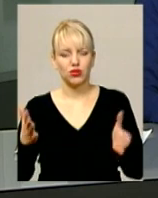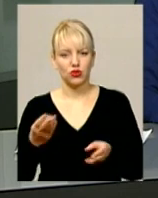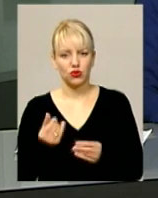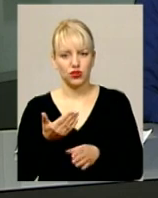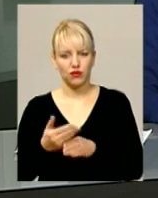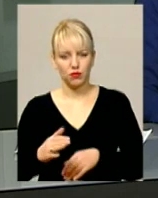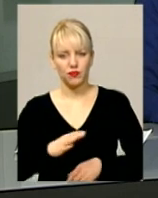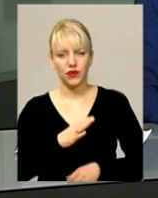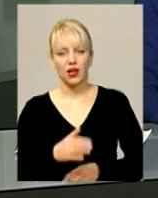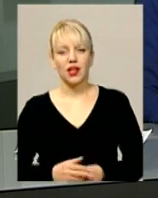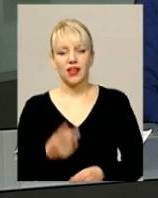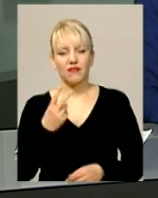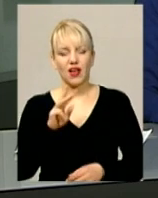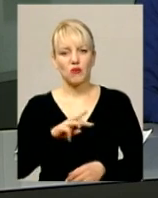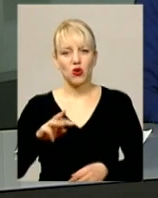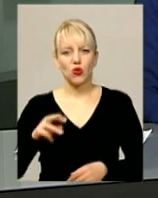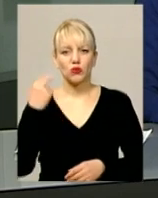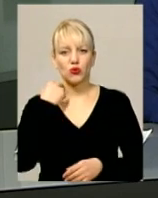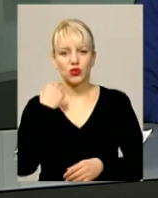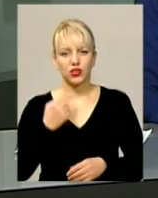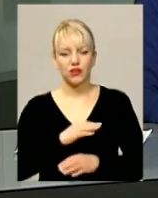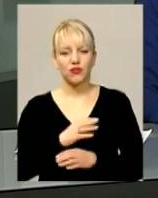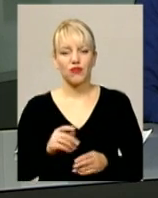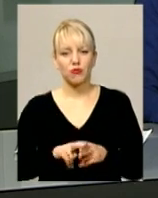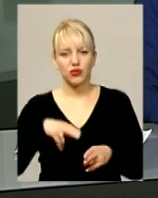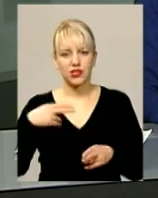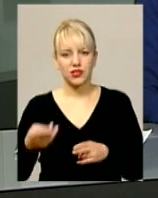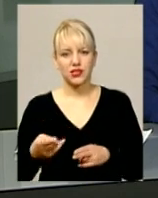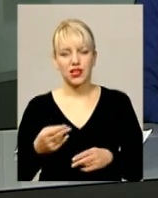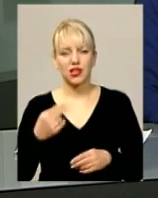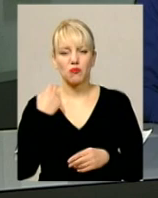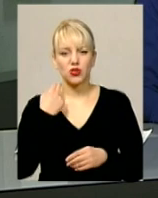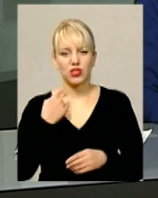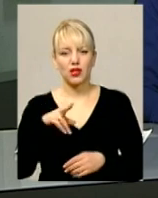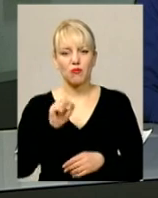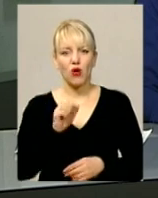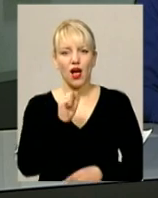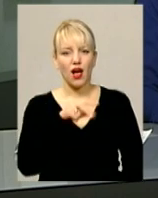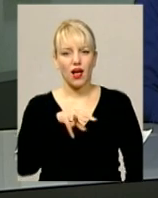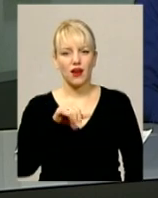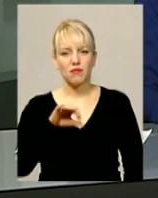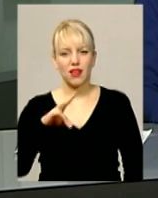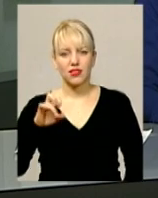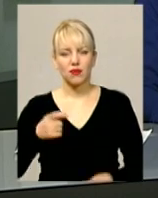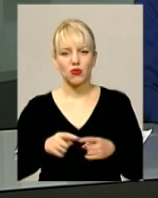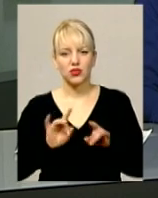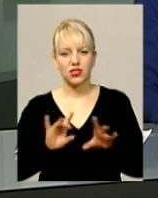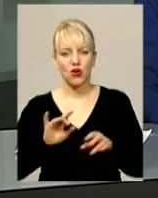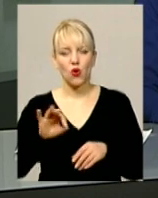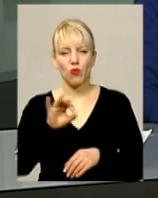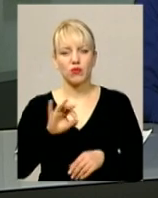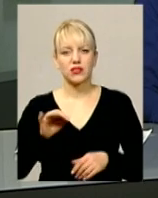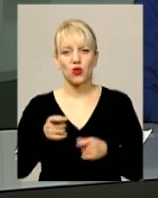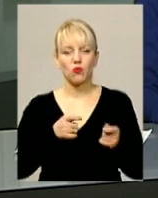2 мільйони гривень боргів погасили неплатники аліментів минулого тижня на Хмельниччині. Про це під час брифінгу заявили в обласному управлінні